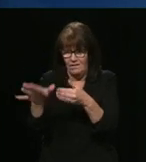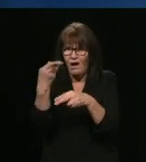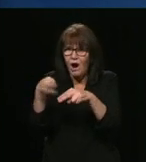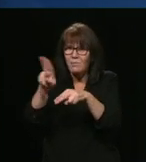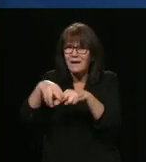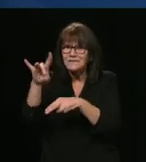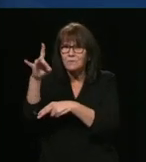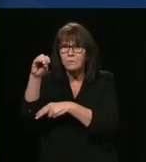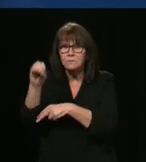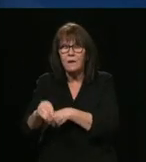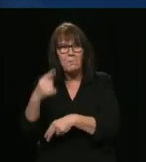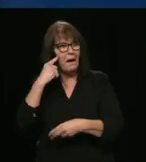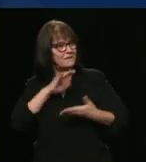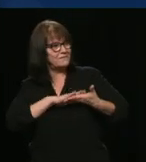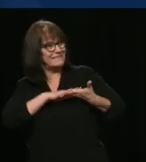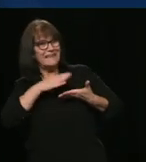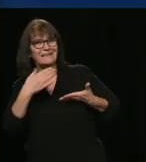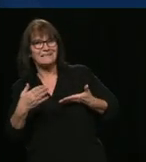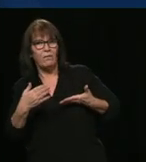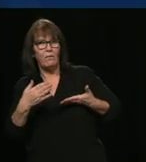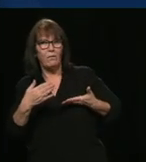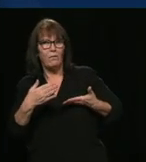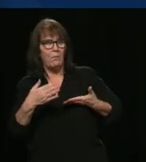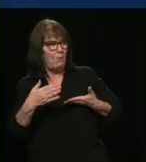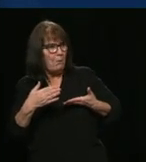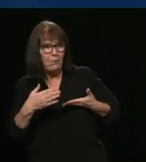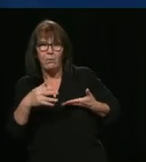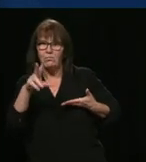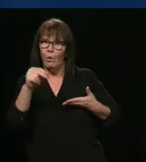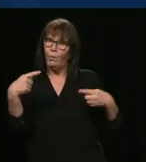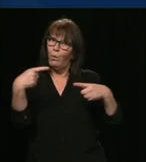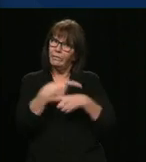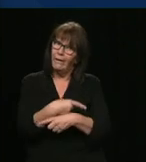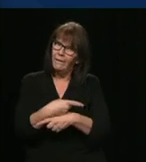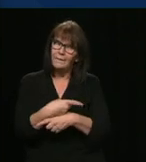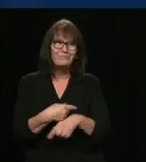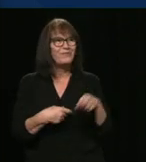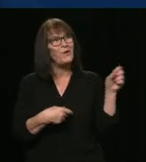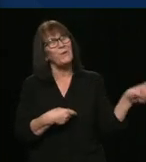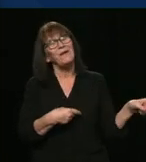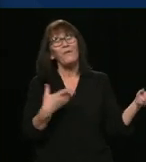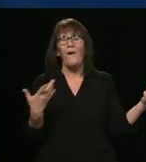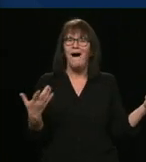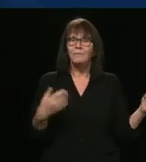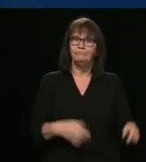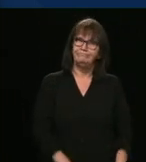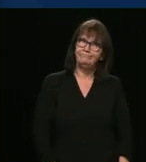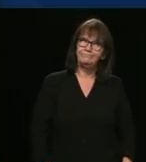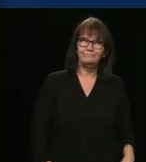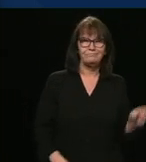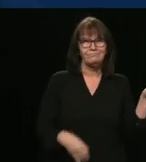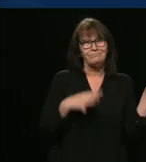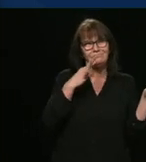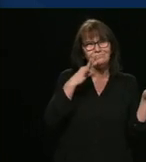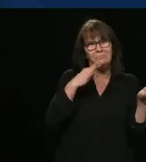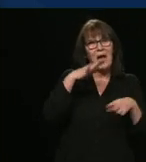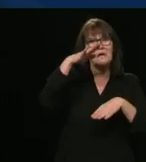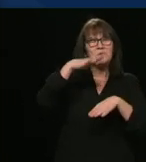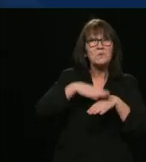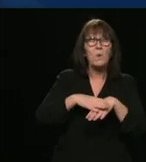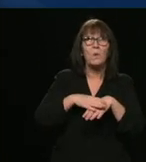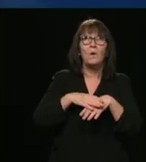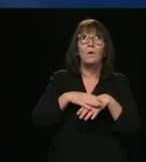Le chef de Québec solidaire décide de prendre sa question du jour pour nous parler d'une hypothétique